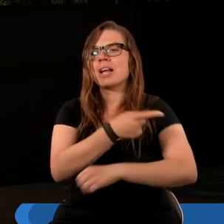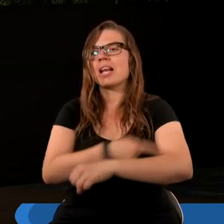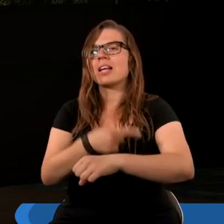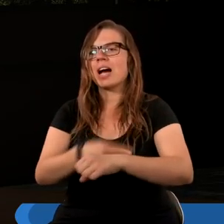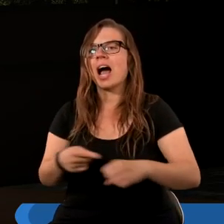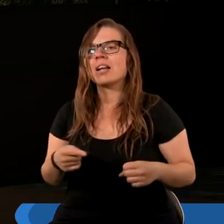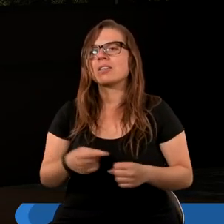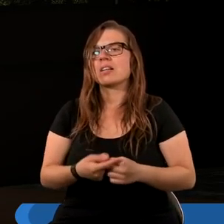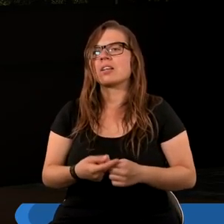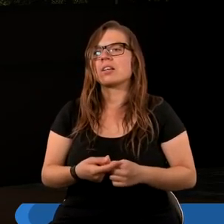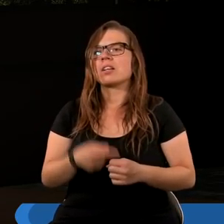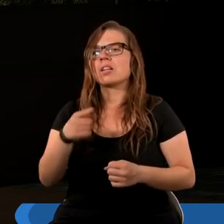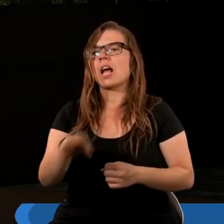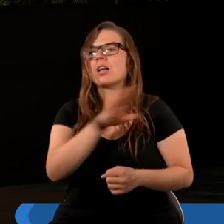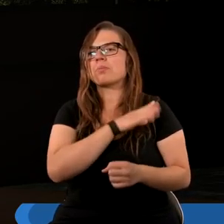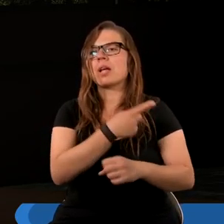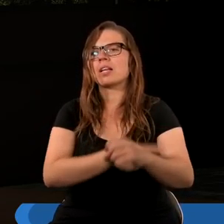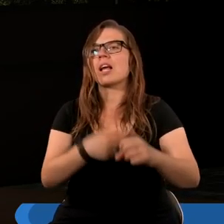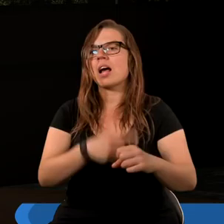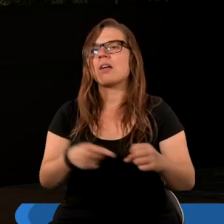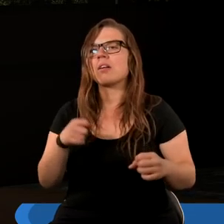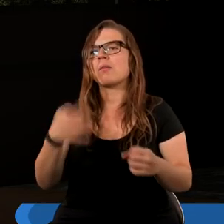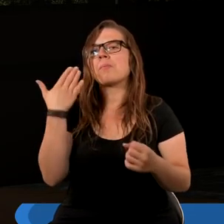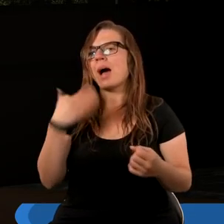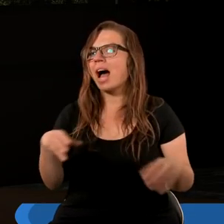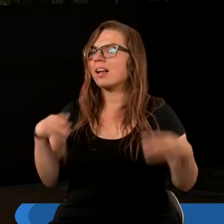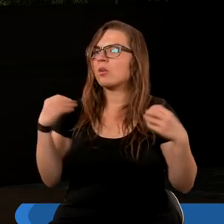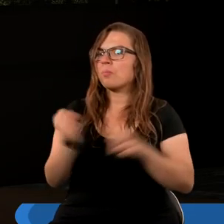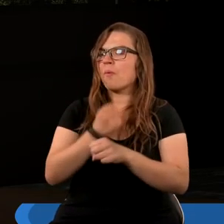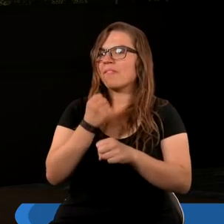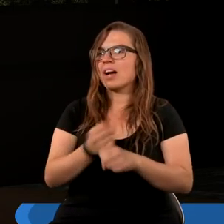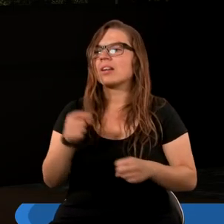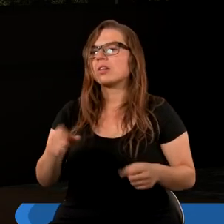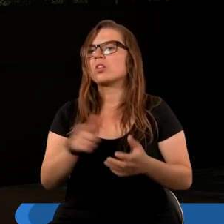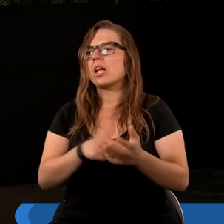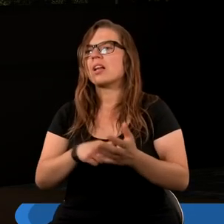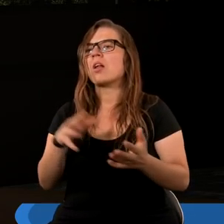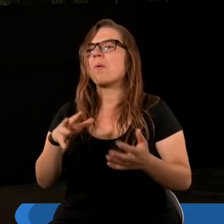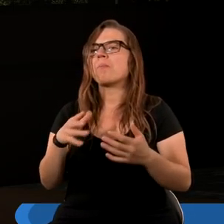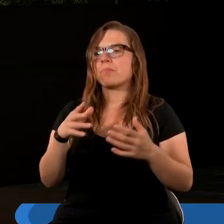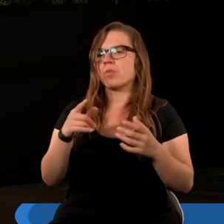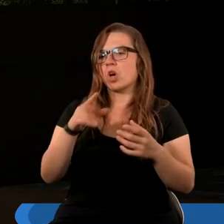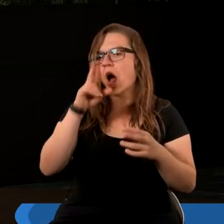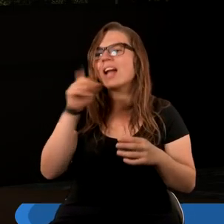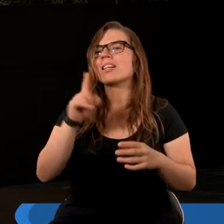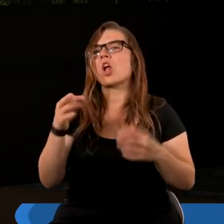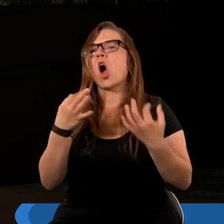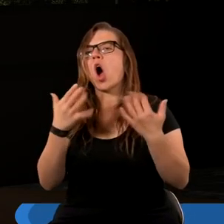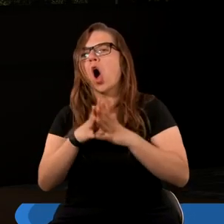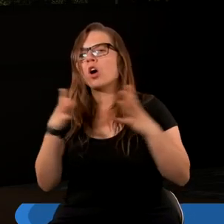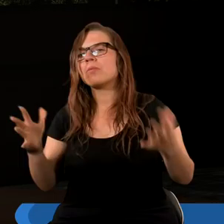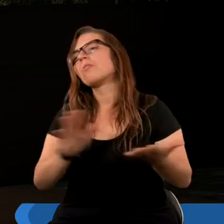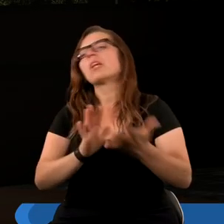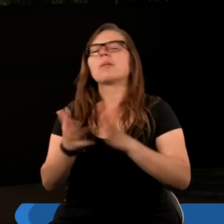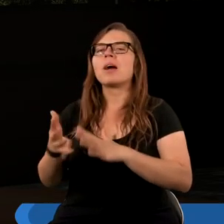ranie, bo śmiertelna rana jest czymś bardzo poważnym i czymś, co mi się kojarzy z ogromną zmianą. I